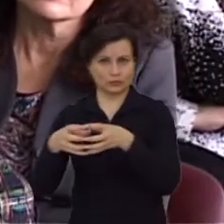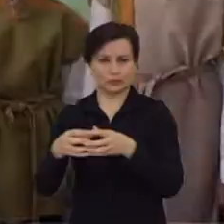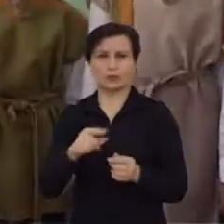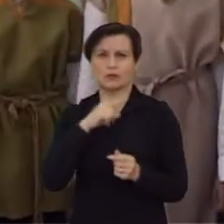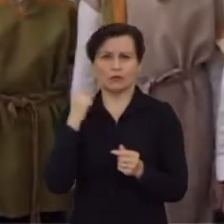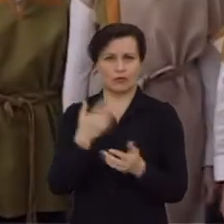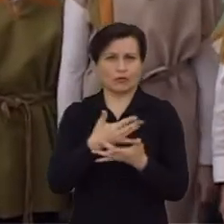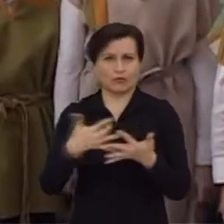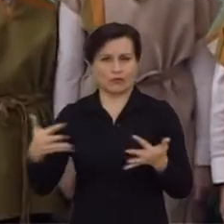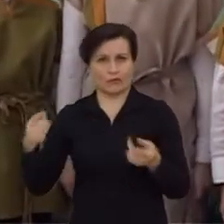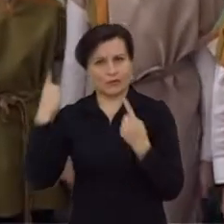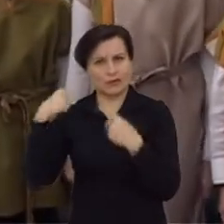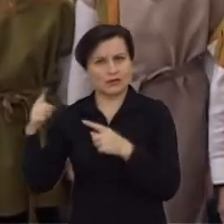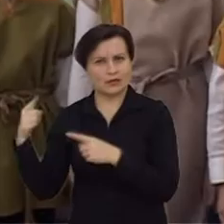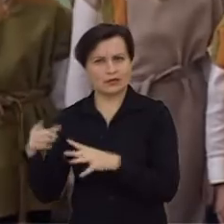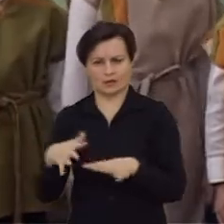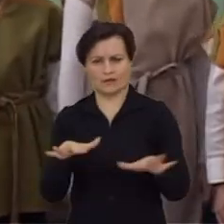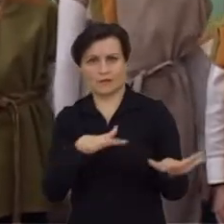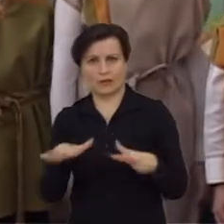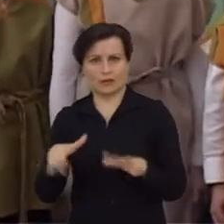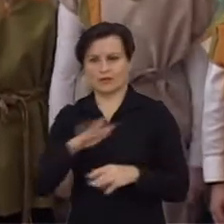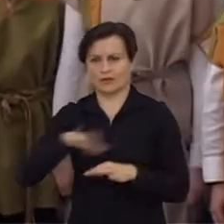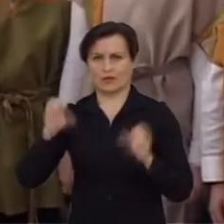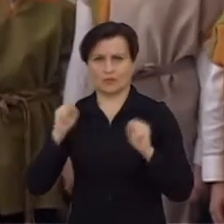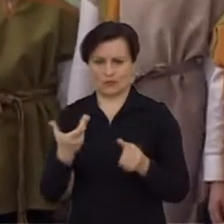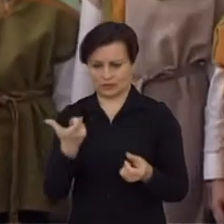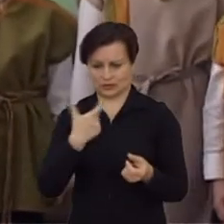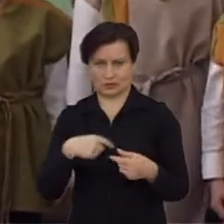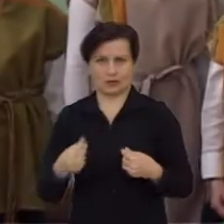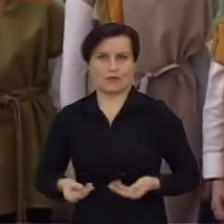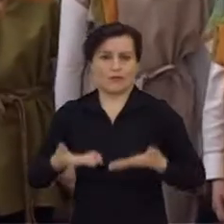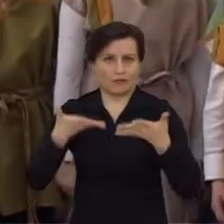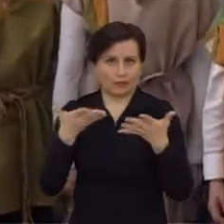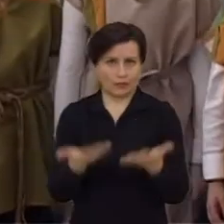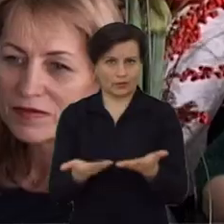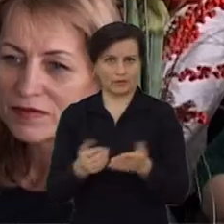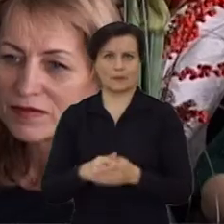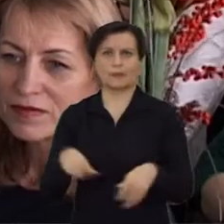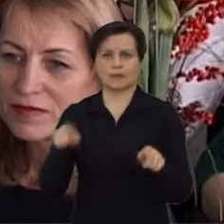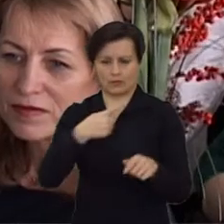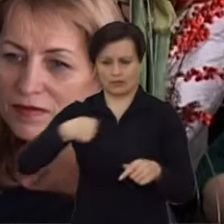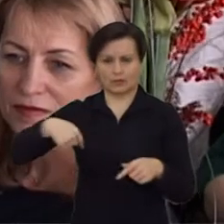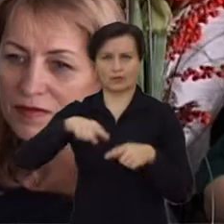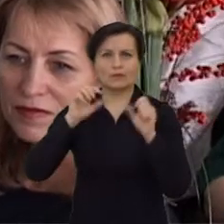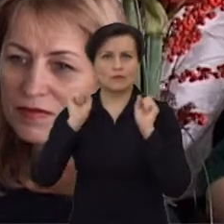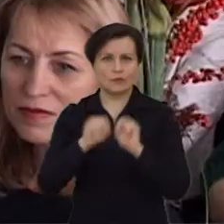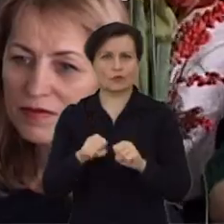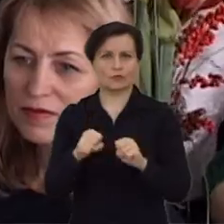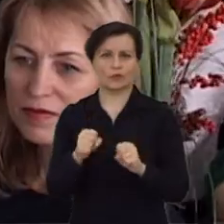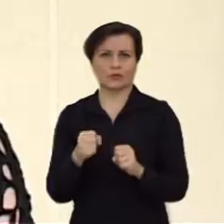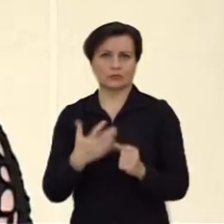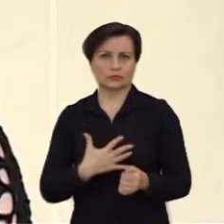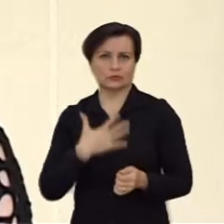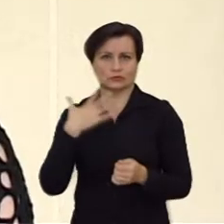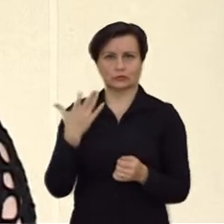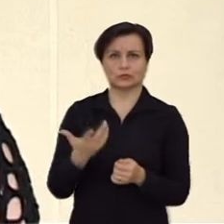daug tiesiog kitokių veiklų, kur mokiniai gali atskleisti save. Ir mes taip pat galime pasidžiaugti, kad mes turim net